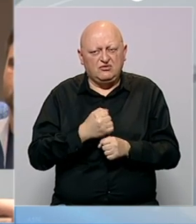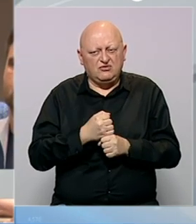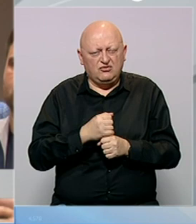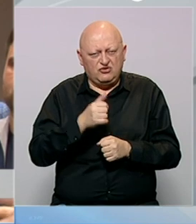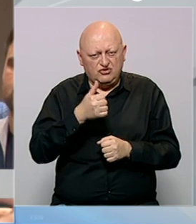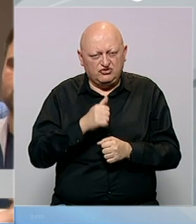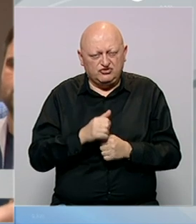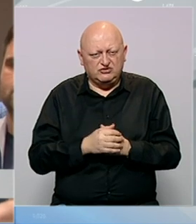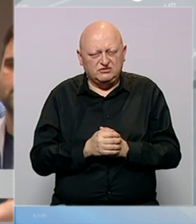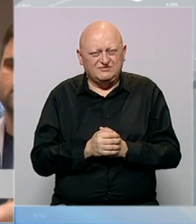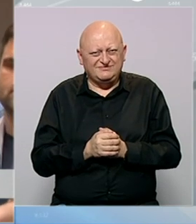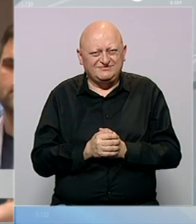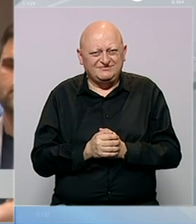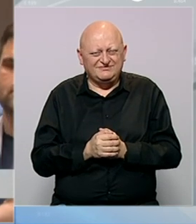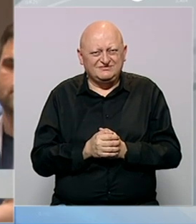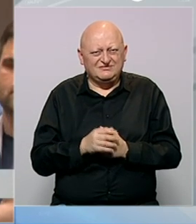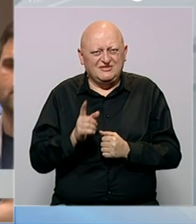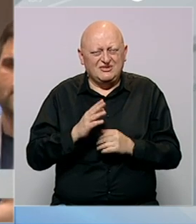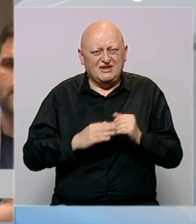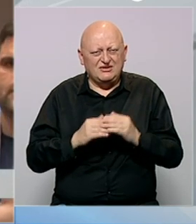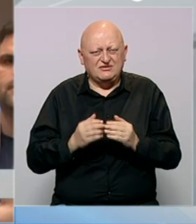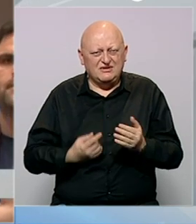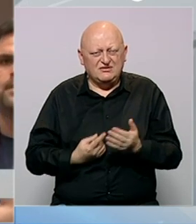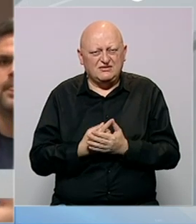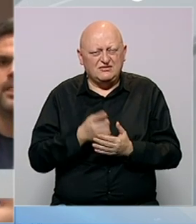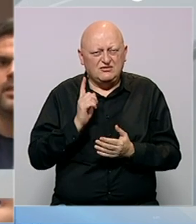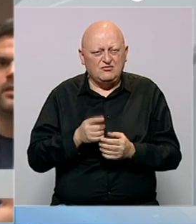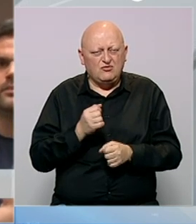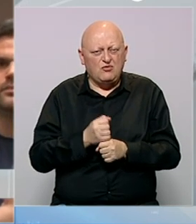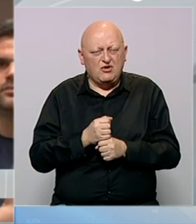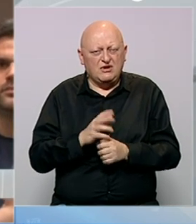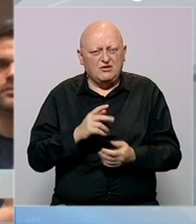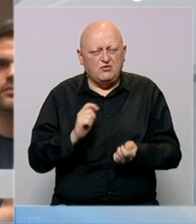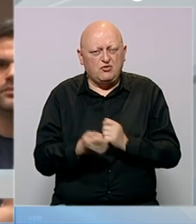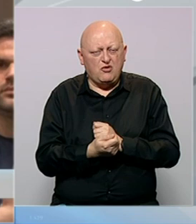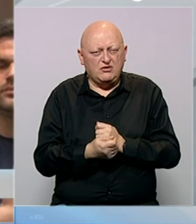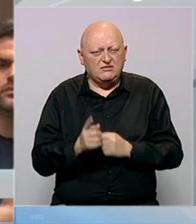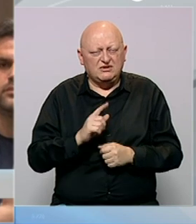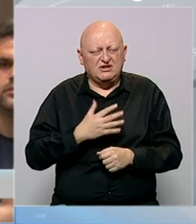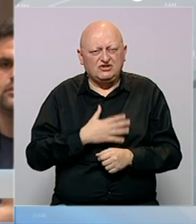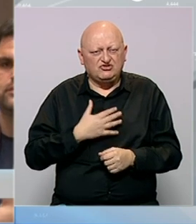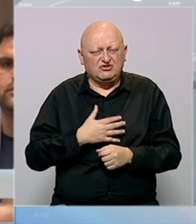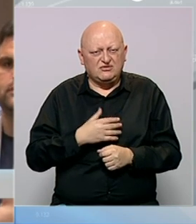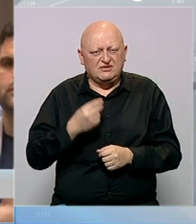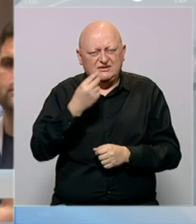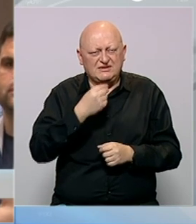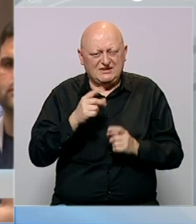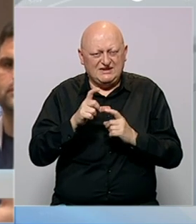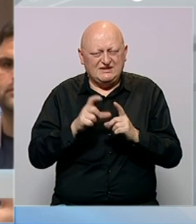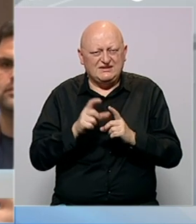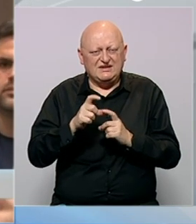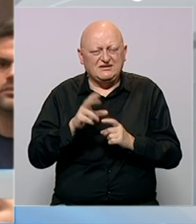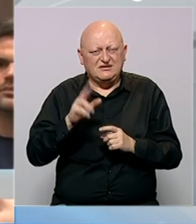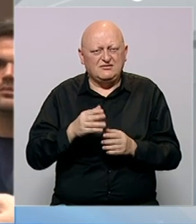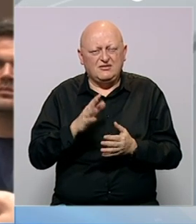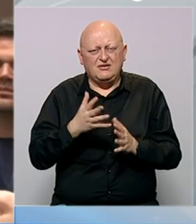Prvo, zato što kad niste zadovoljni rezultatom morate činiti nekakve promjene. Drugo, ne želimo da Srpska demokratska stranka